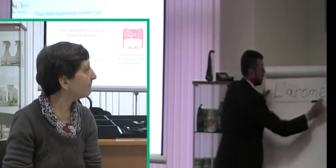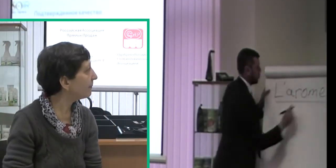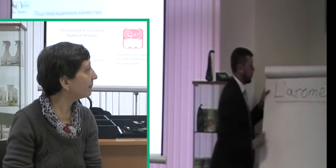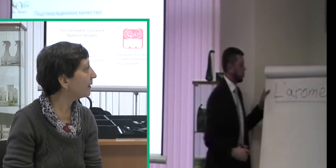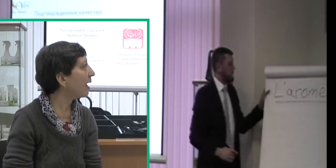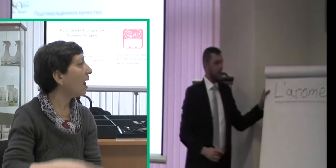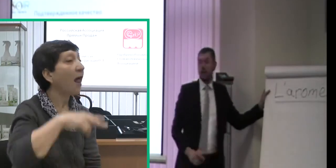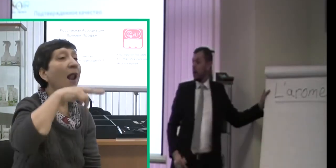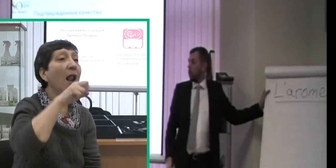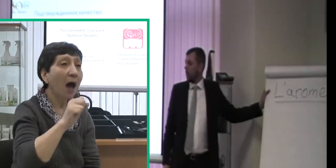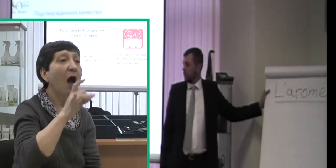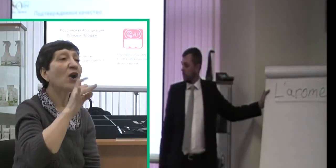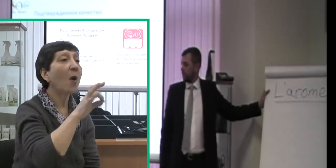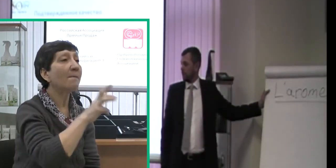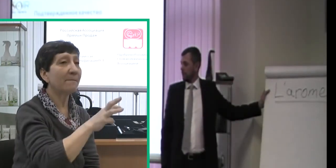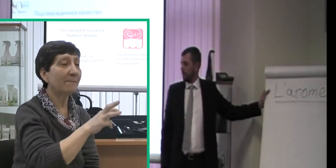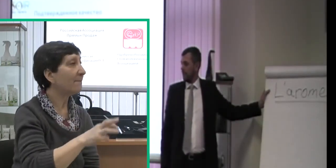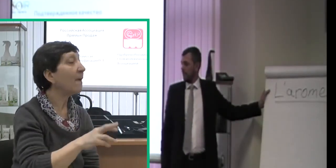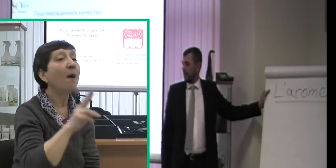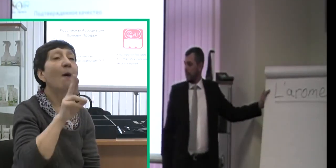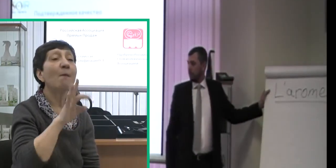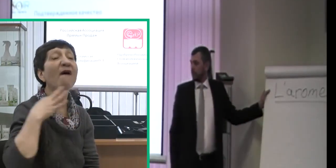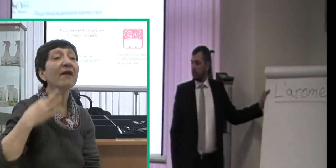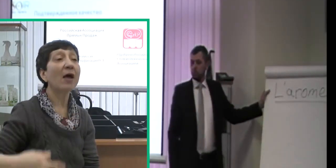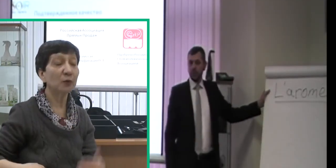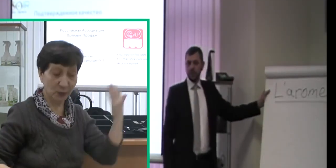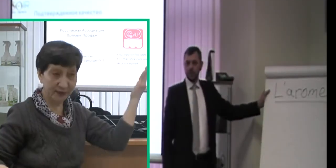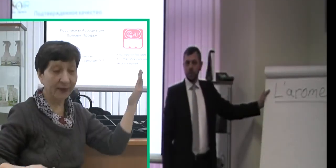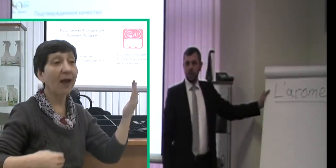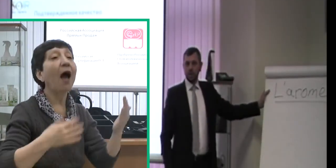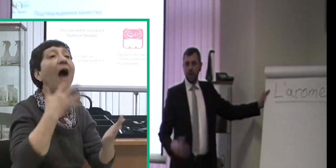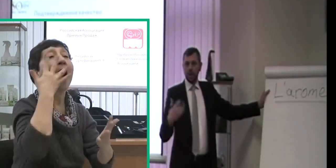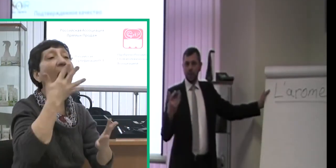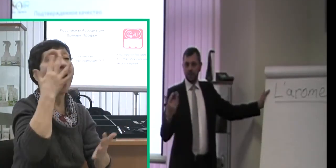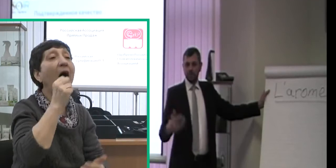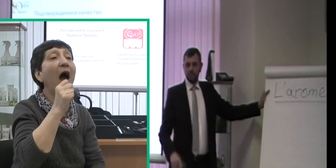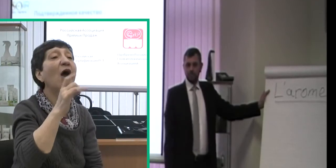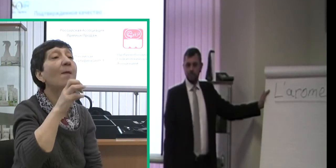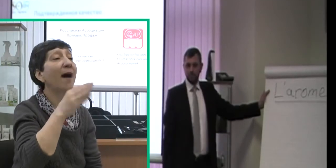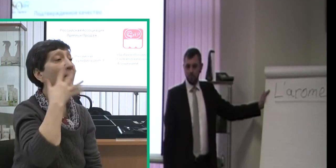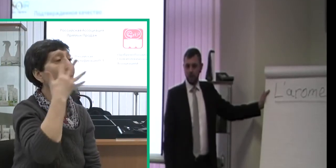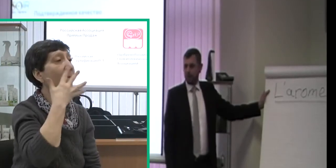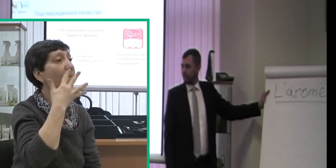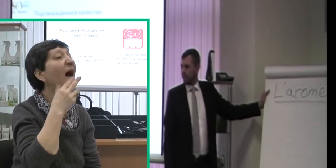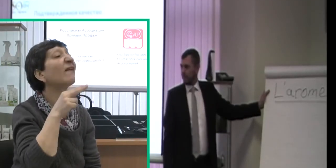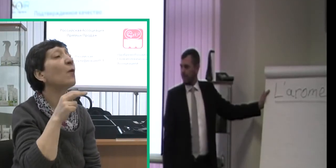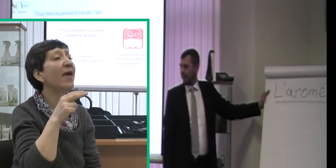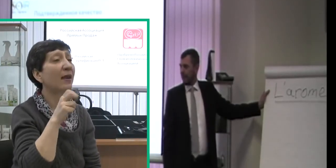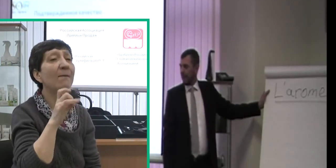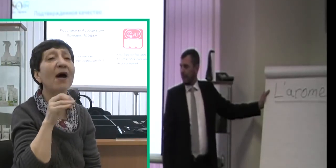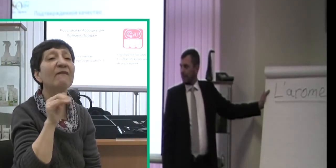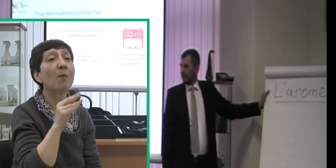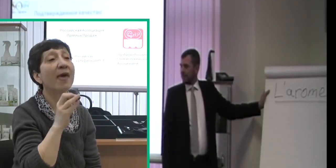Можно прочитать? Ля Ром. По-французски это означает аромат. В парфюмерии.